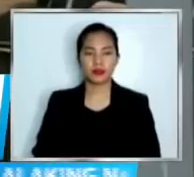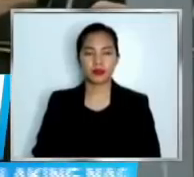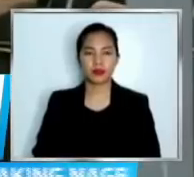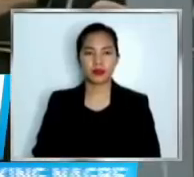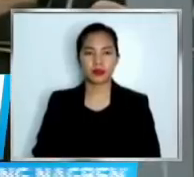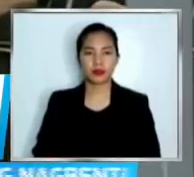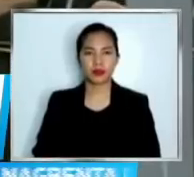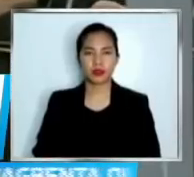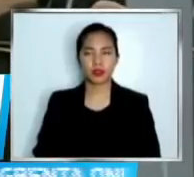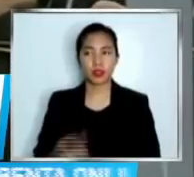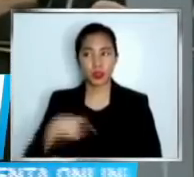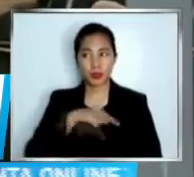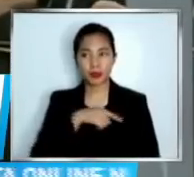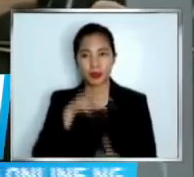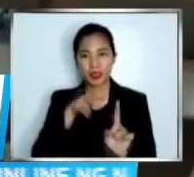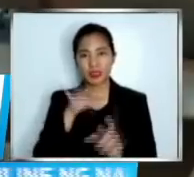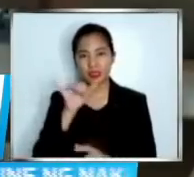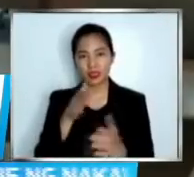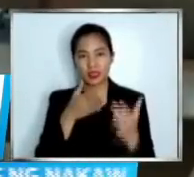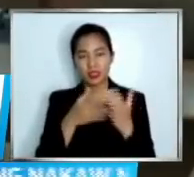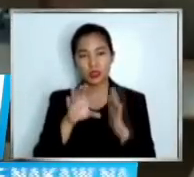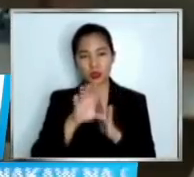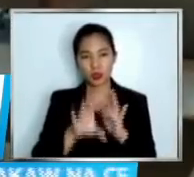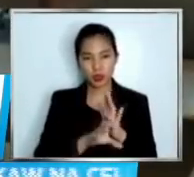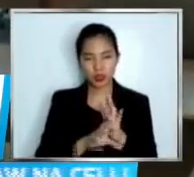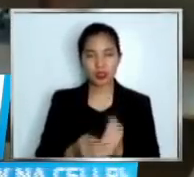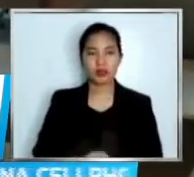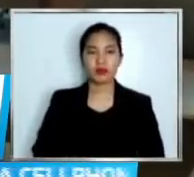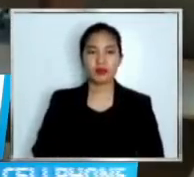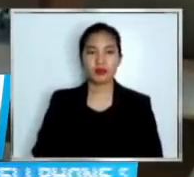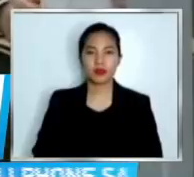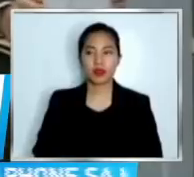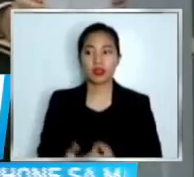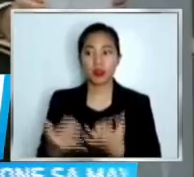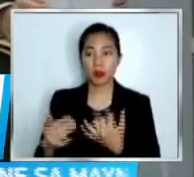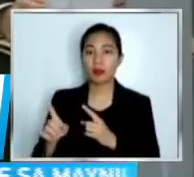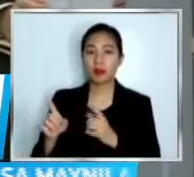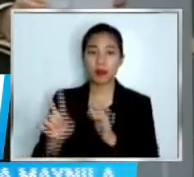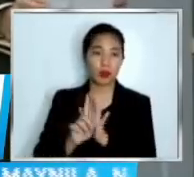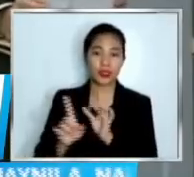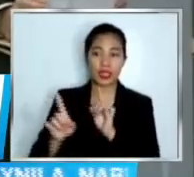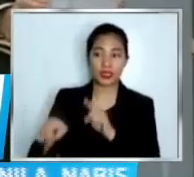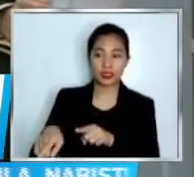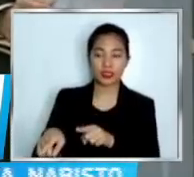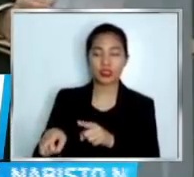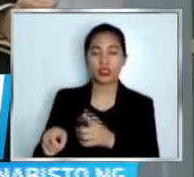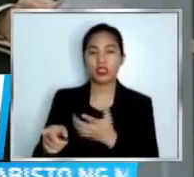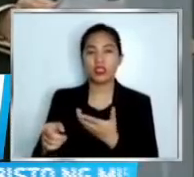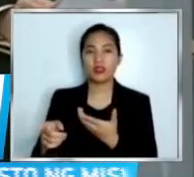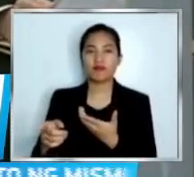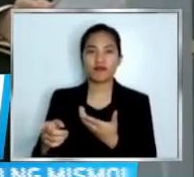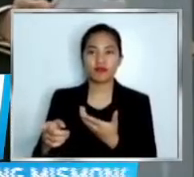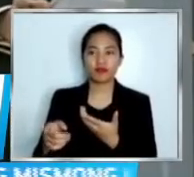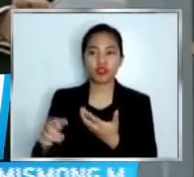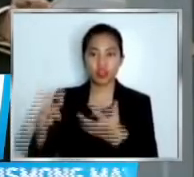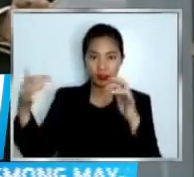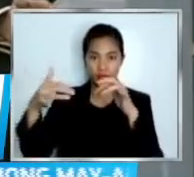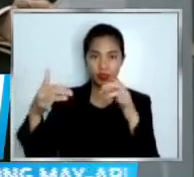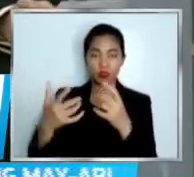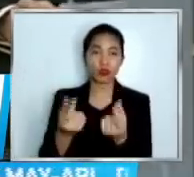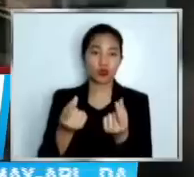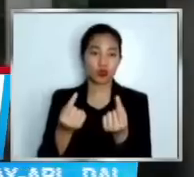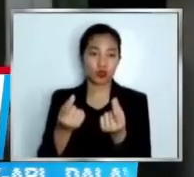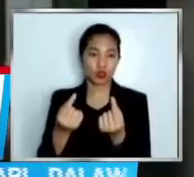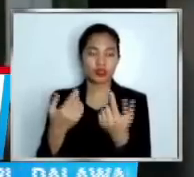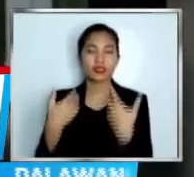Dahil hindi po hindi direct ang sumagot ang kalihim sa budget deliberation, pinadaan ng DOJ ang kanilang sagot kay Senate Finance Committee Chairman Sen. Sonny